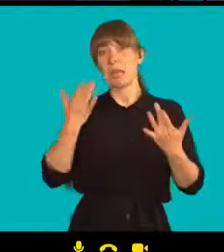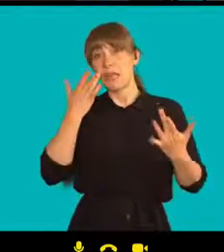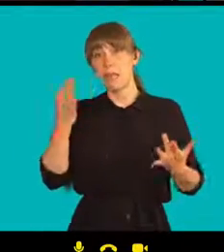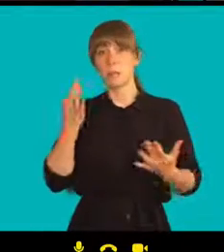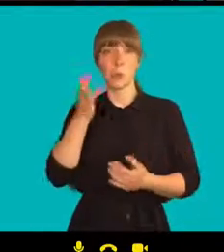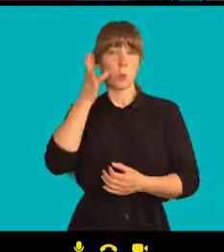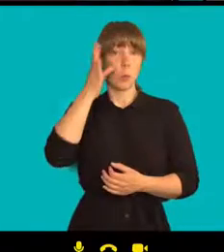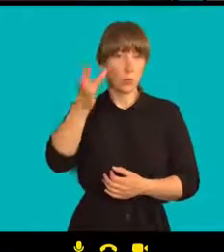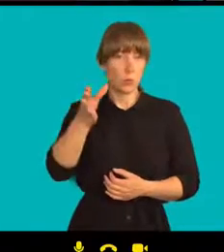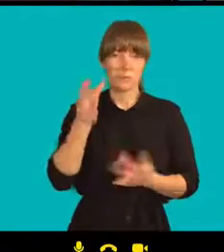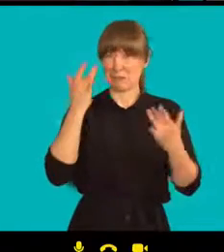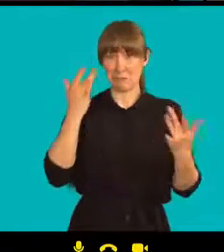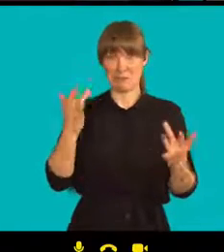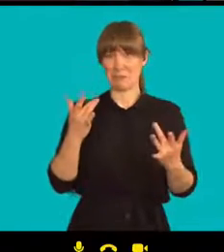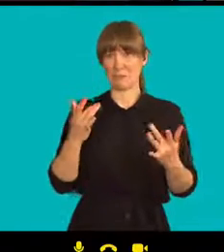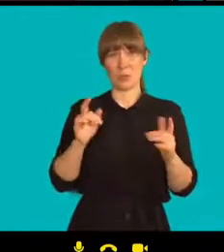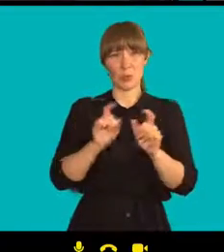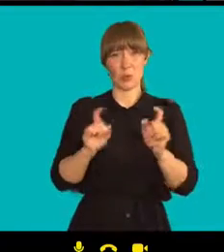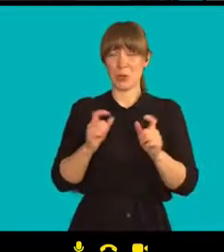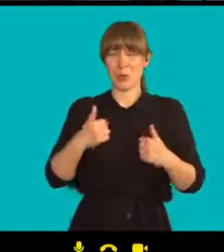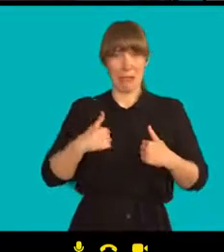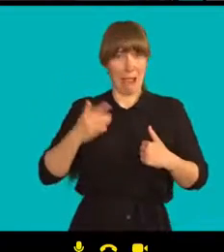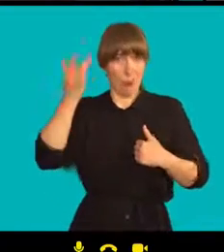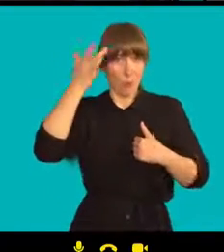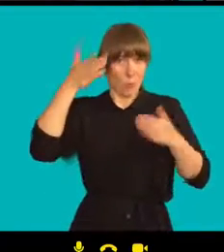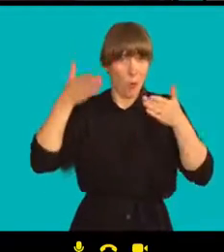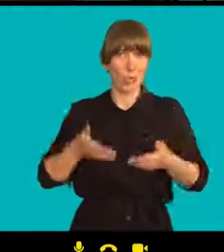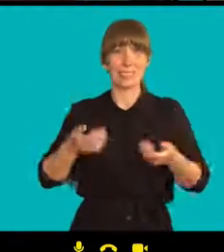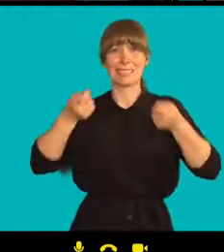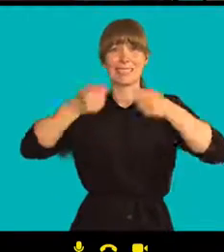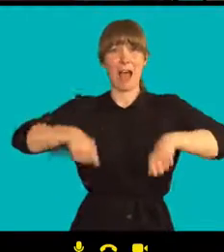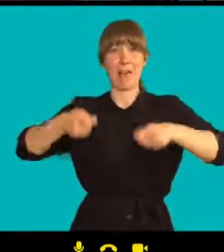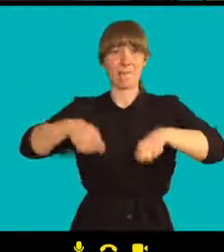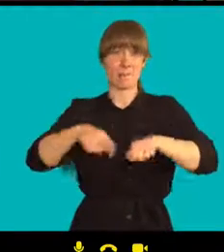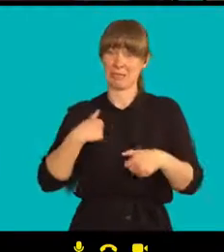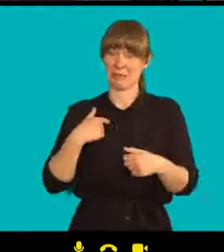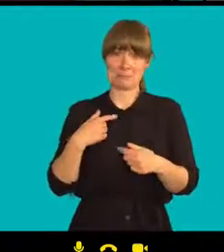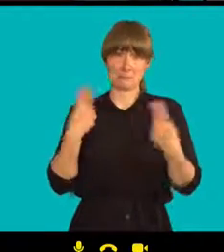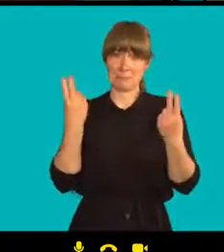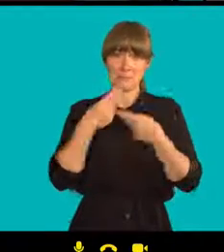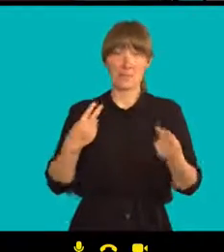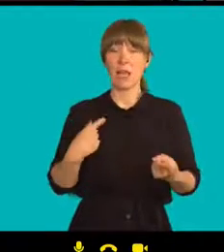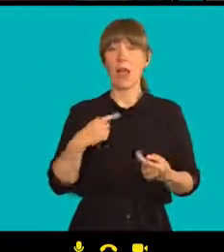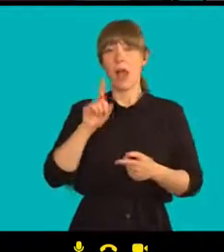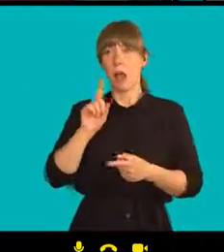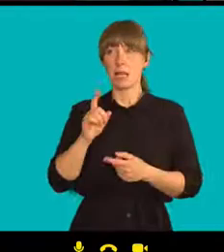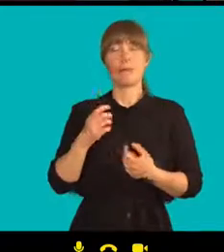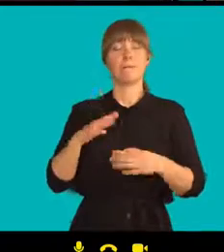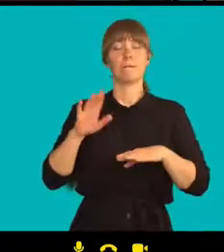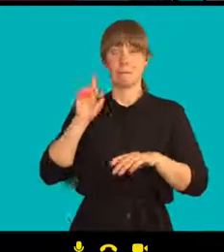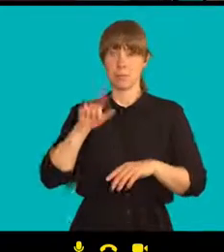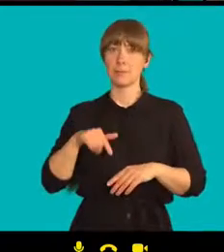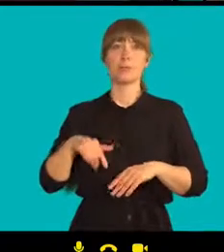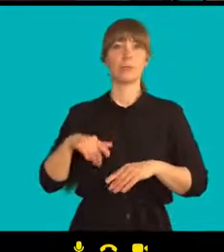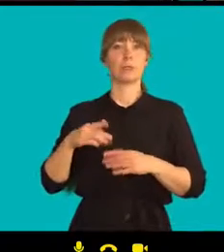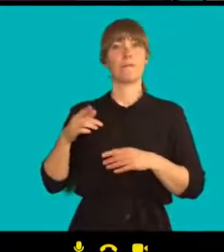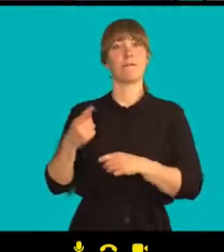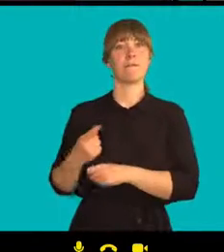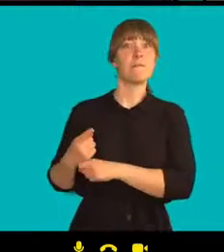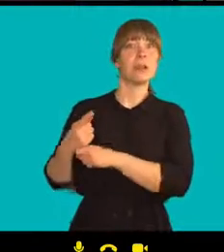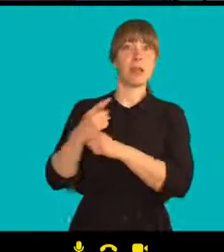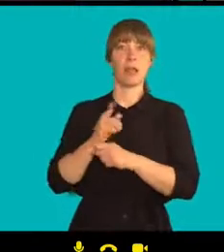Já nejsem odborník na stávky, ale jejich vliv a jejich podpora byla velice významná.